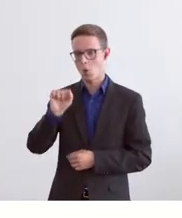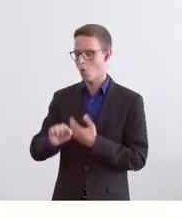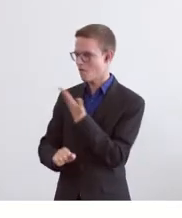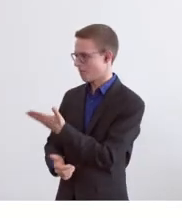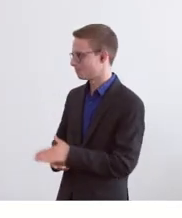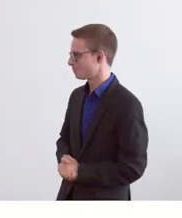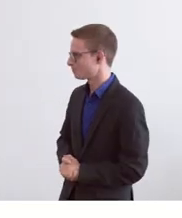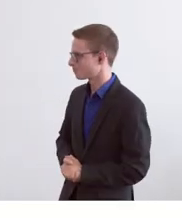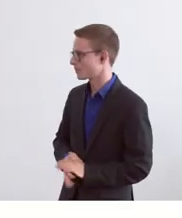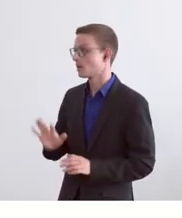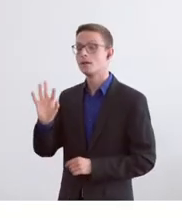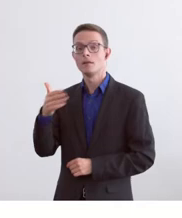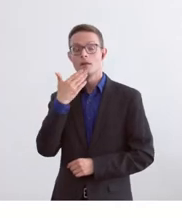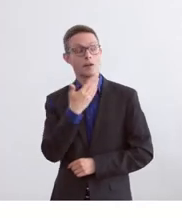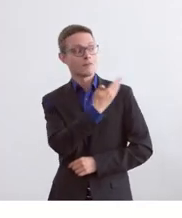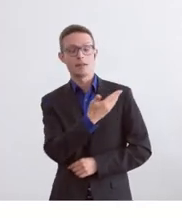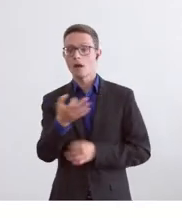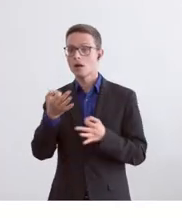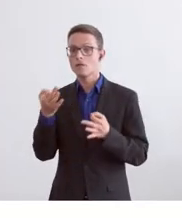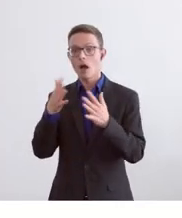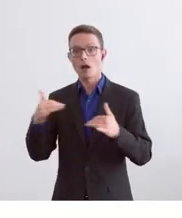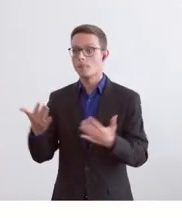Besten Dank. Gibt es Fragen aus dem Plenum?